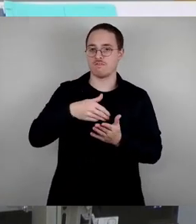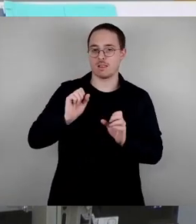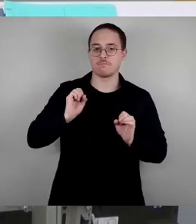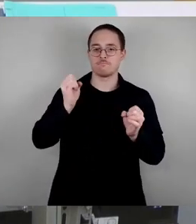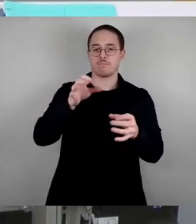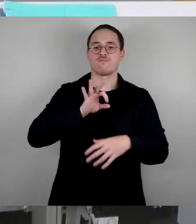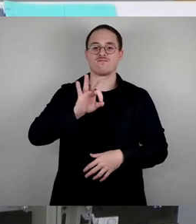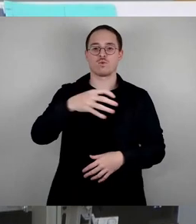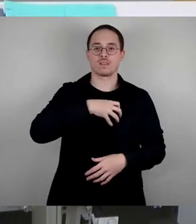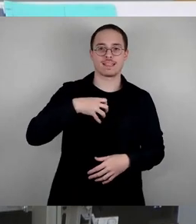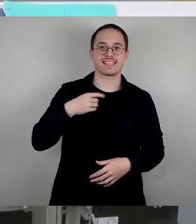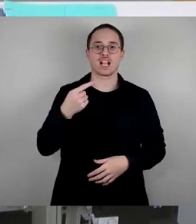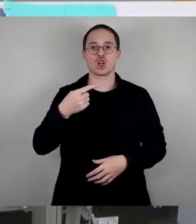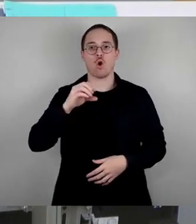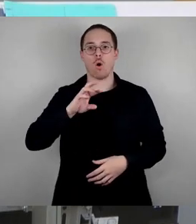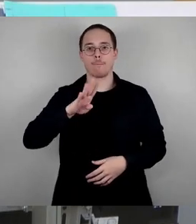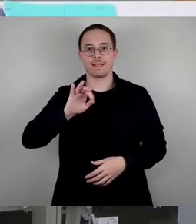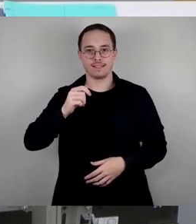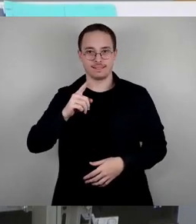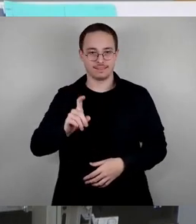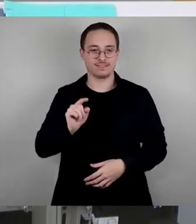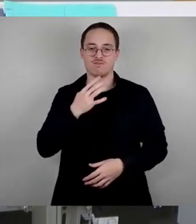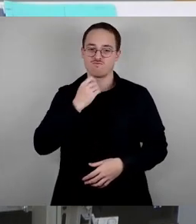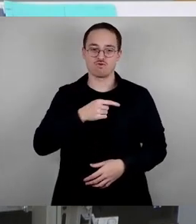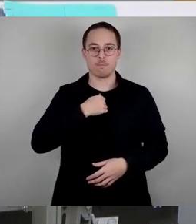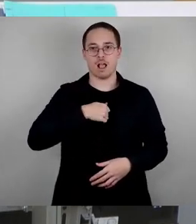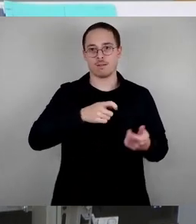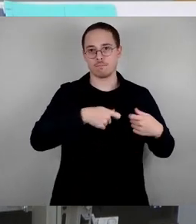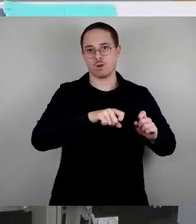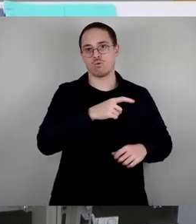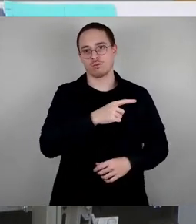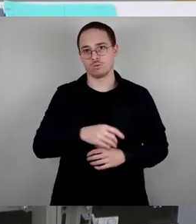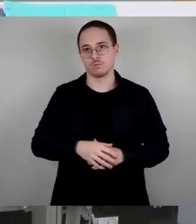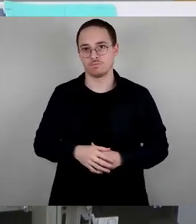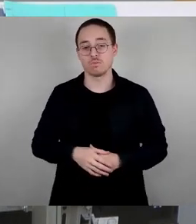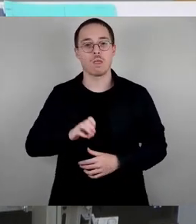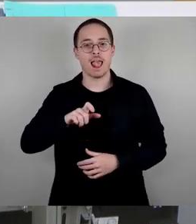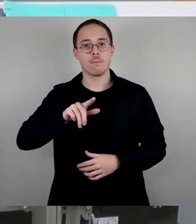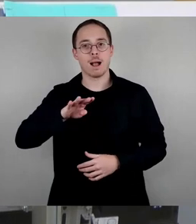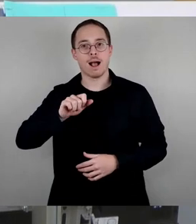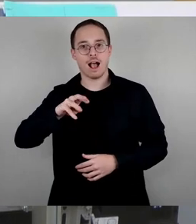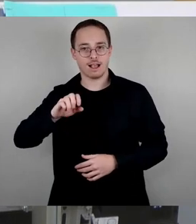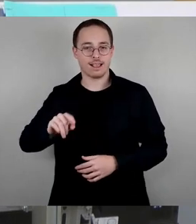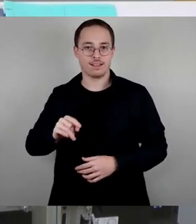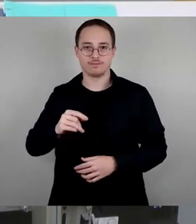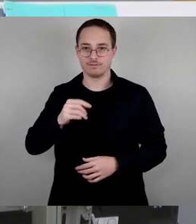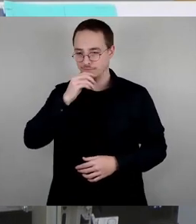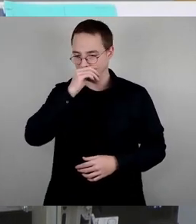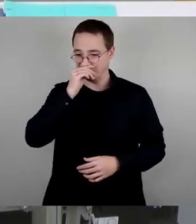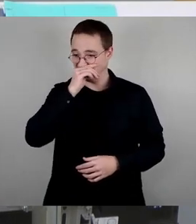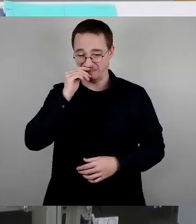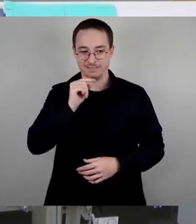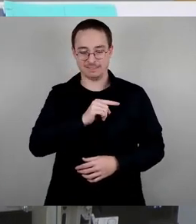Und gerade beim Elbermahre ist es ja so, dass das auch eine sehr wichtige soziale Funktion in diesem Stadtteil hat, das sich seit Jahren mit